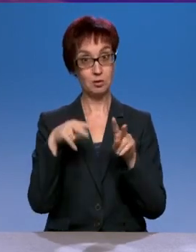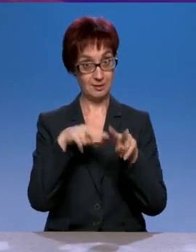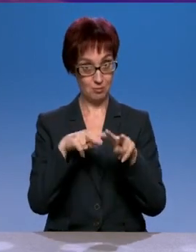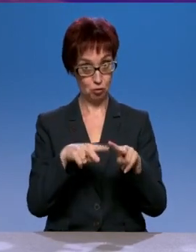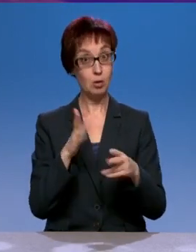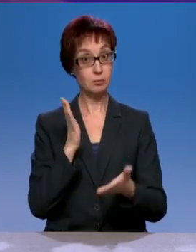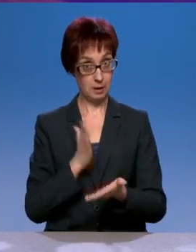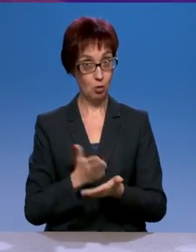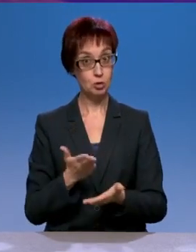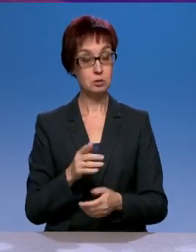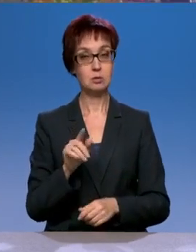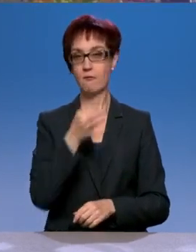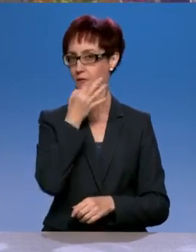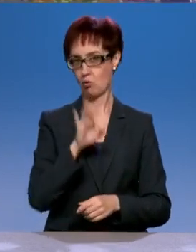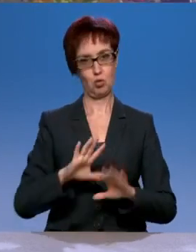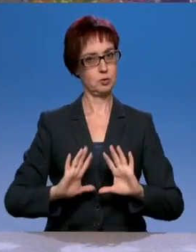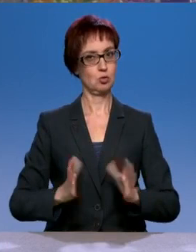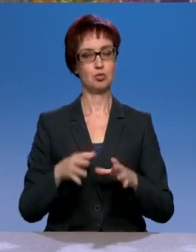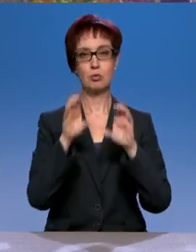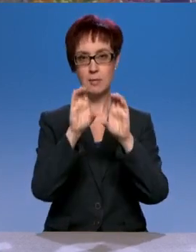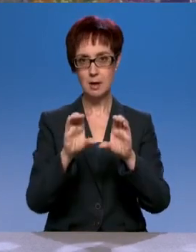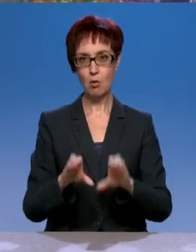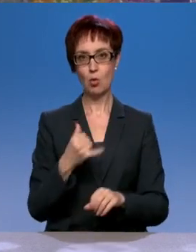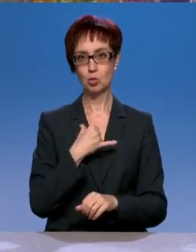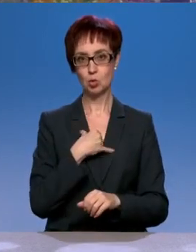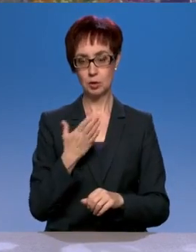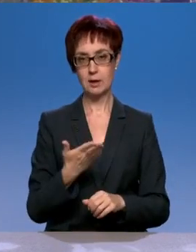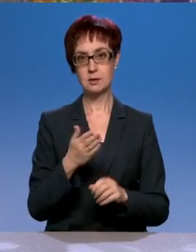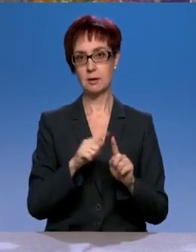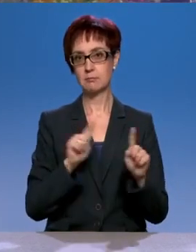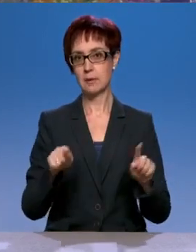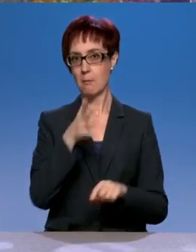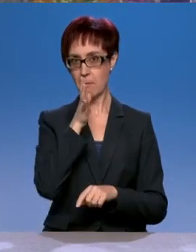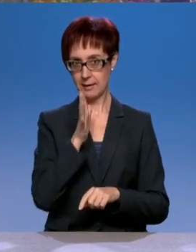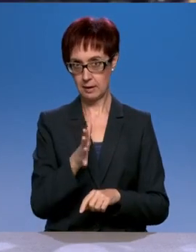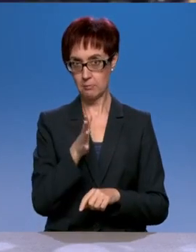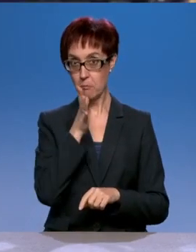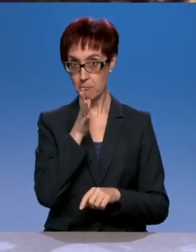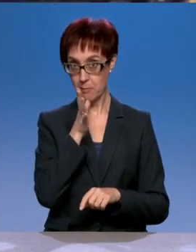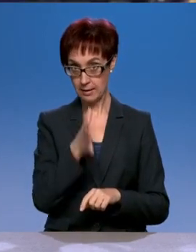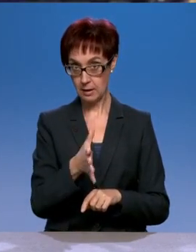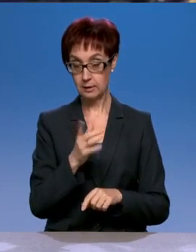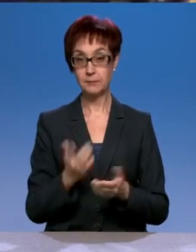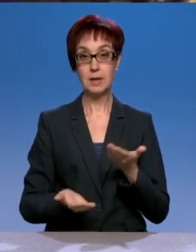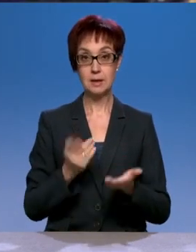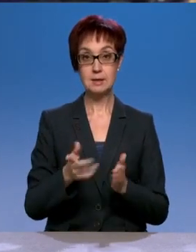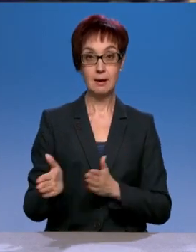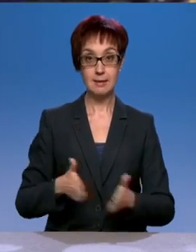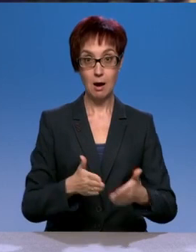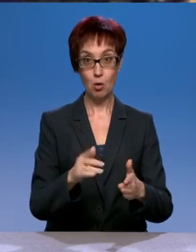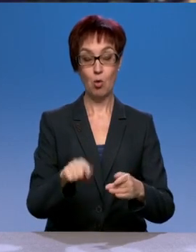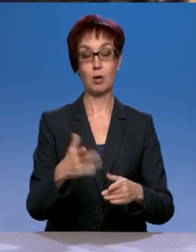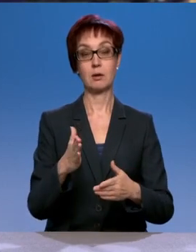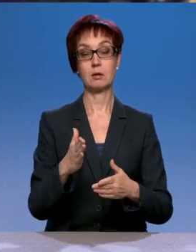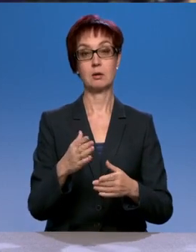Потому что по закону у нас, по-моему, 5 лет у нас существует. Если дорожное полотно разрушено меньше, чем через 5 лет, ты обязан за